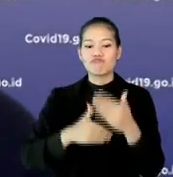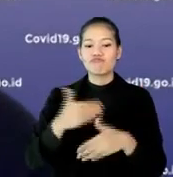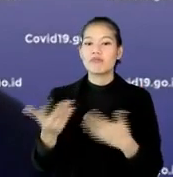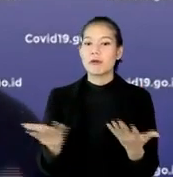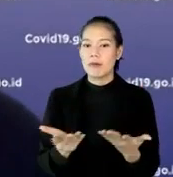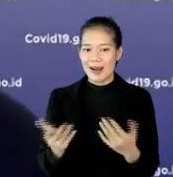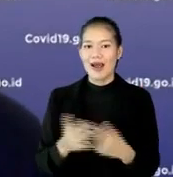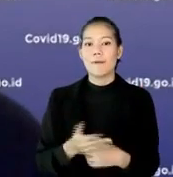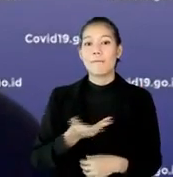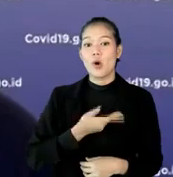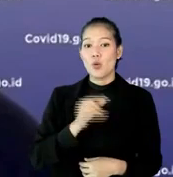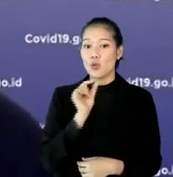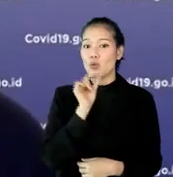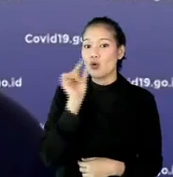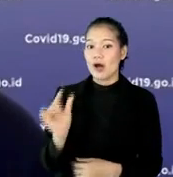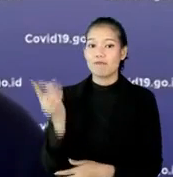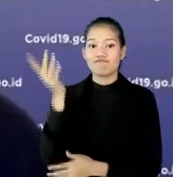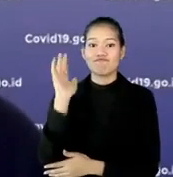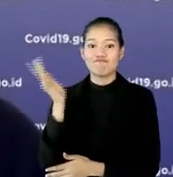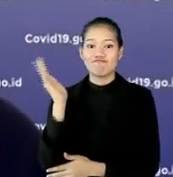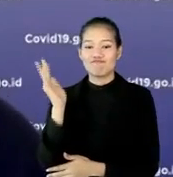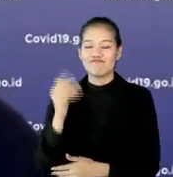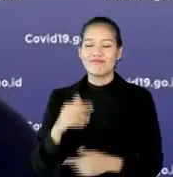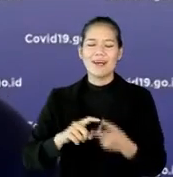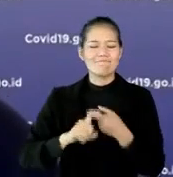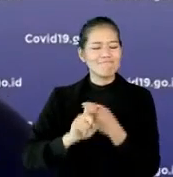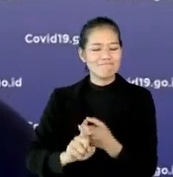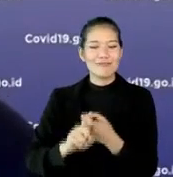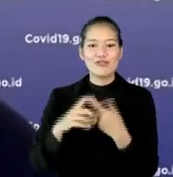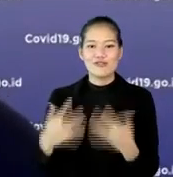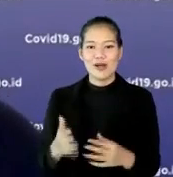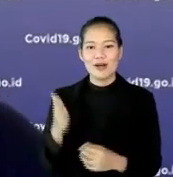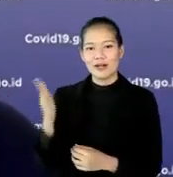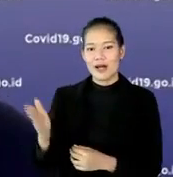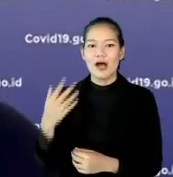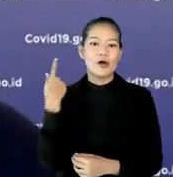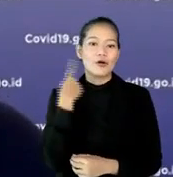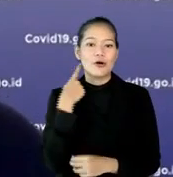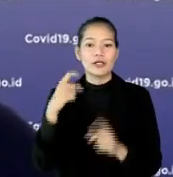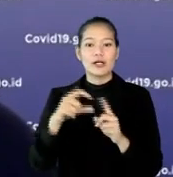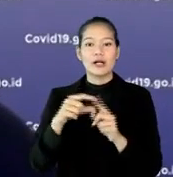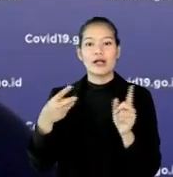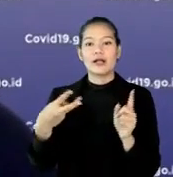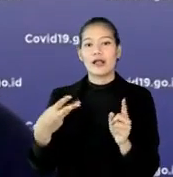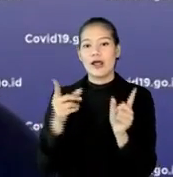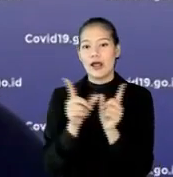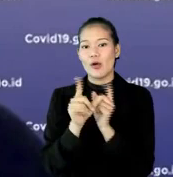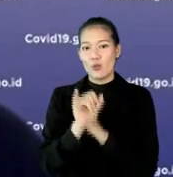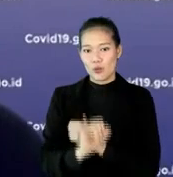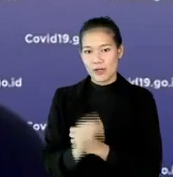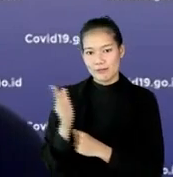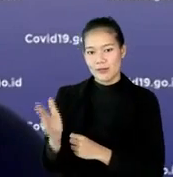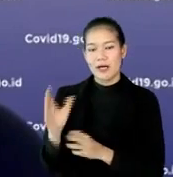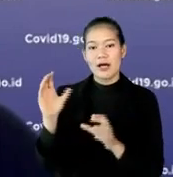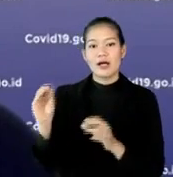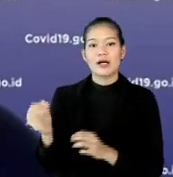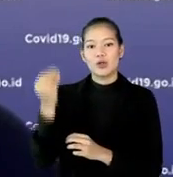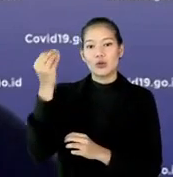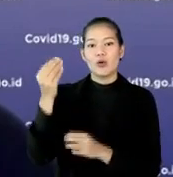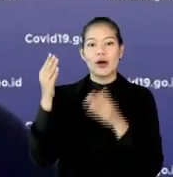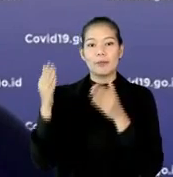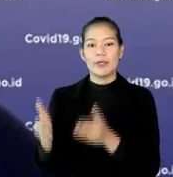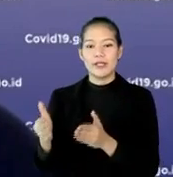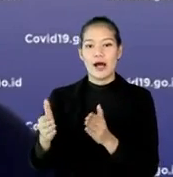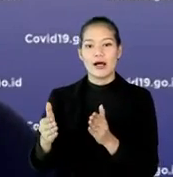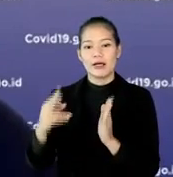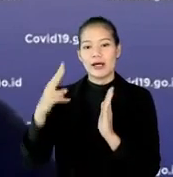Ini langsung saya undang narasumber kesayangan kita barangkali ya. Langsung ya. Dr. Dewi Nur Aisyah. Yang merupakan ketua bidang